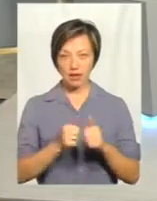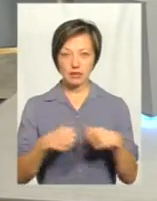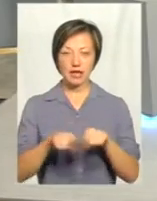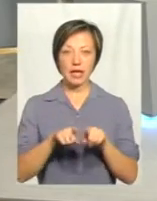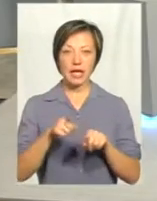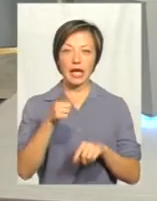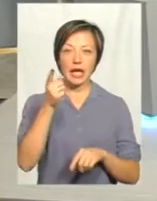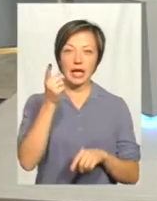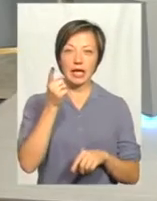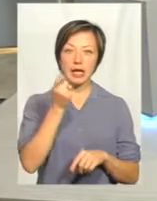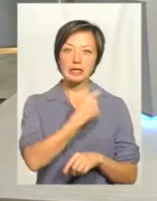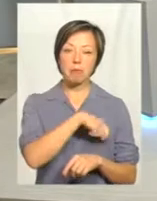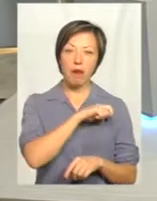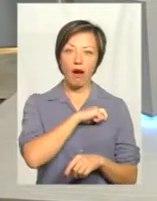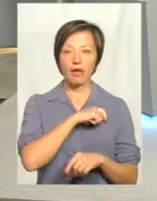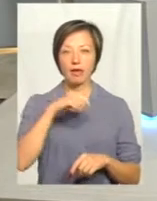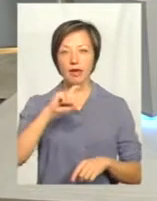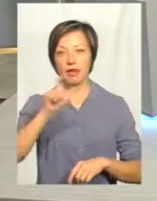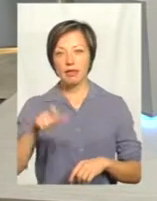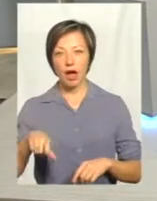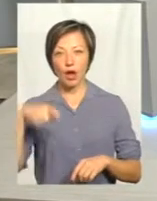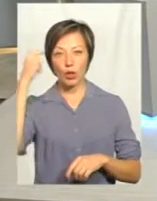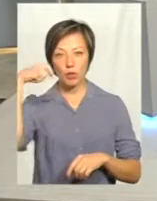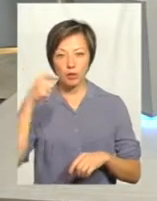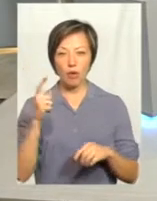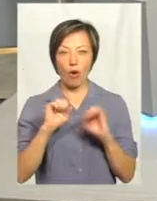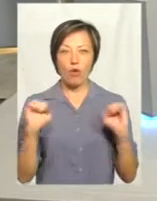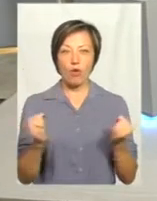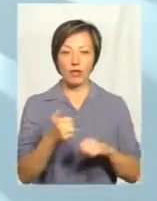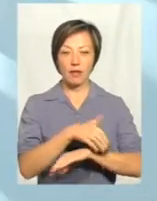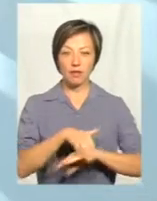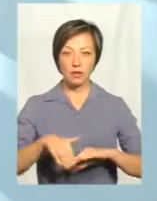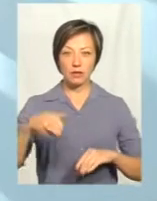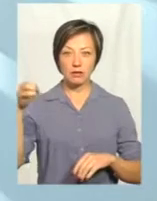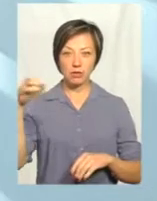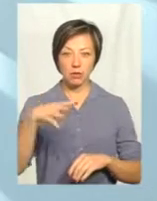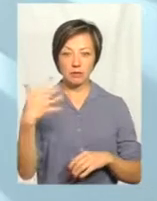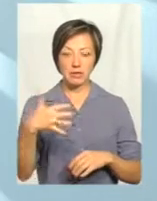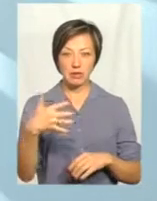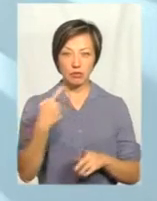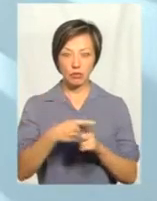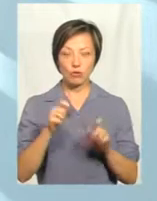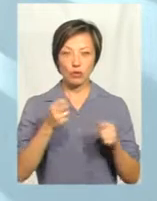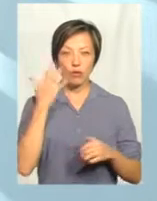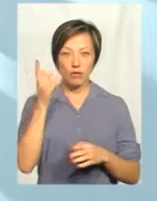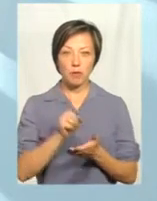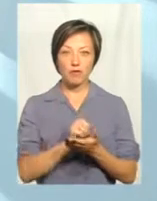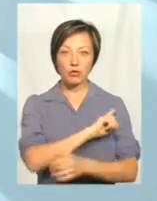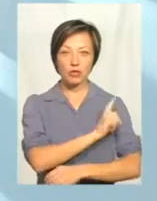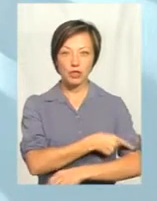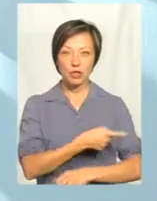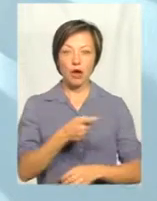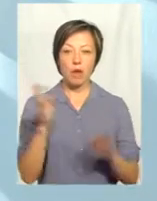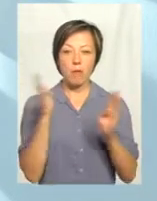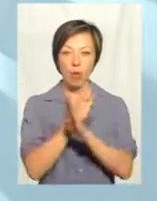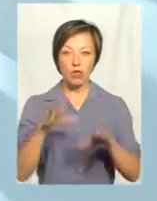Іспанія, Італія чи Турція, щоб їх охолоджити. Тому що там, коли температура на вулиці сяє 50 градусів, то можна собі уявити, які повинні потужні кондиціонери